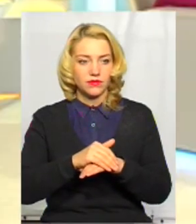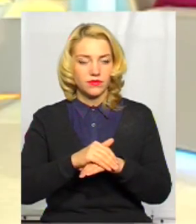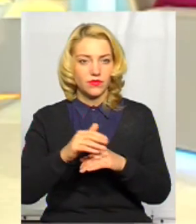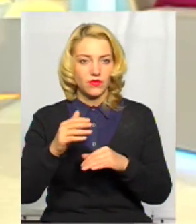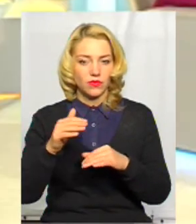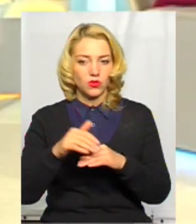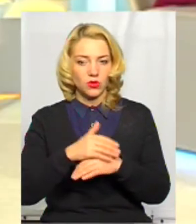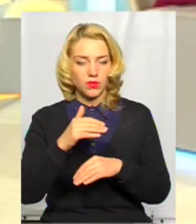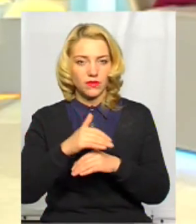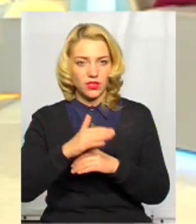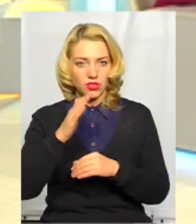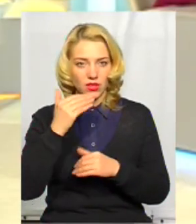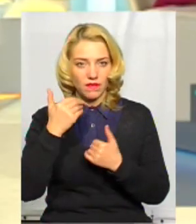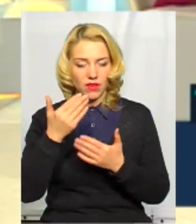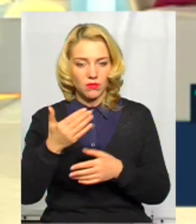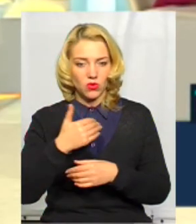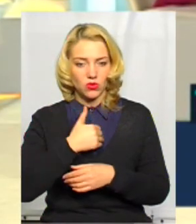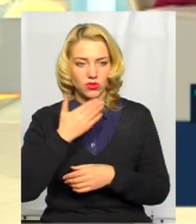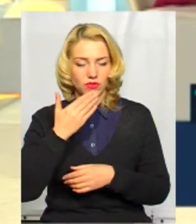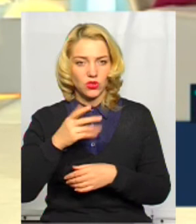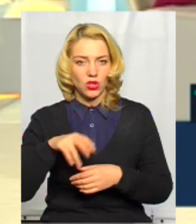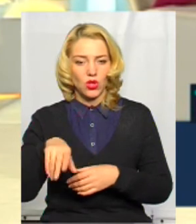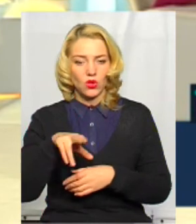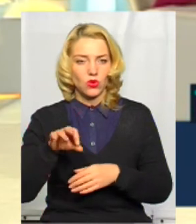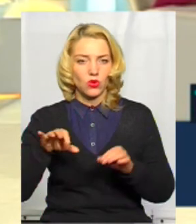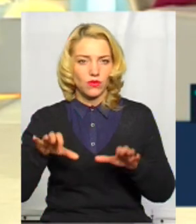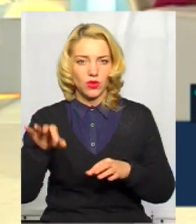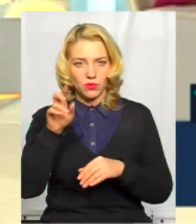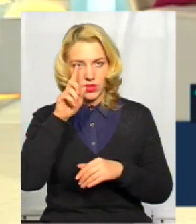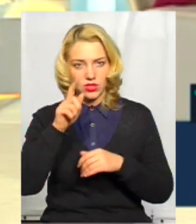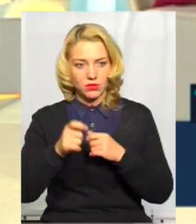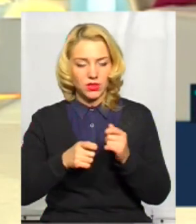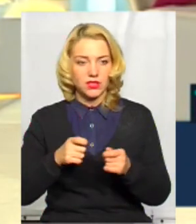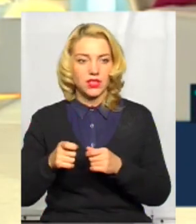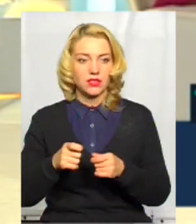Добрий вечір вам. Я хочу джеруться до голови облдержадміністрації.